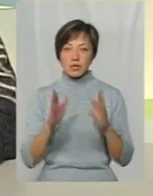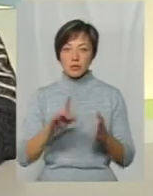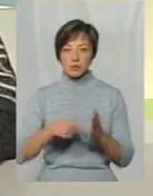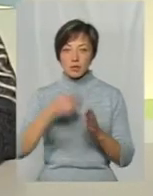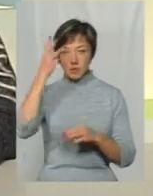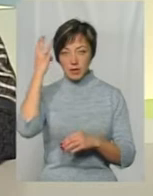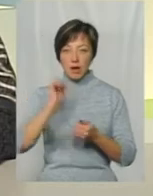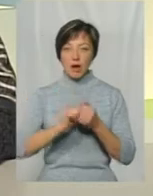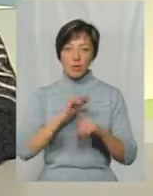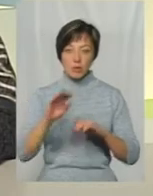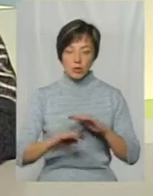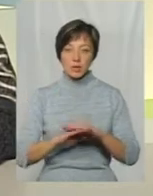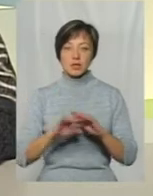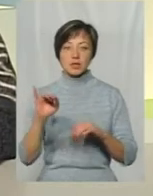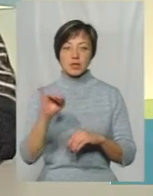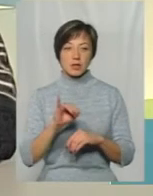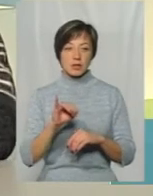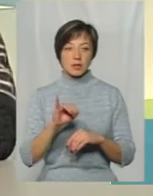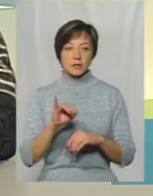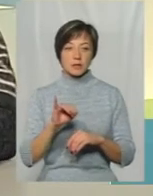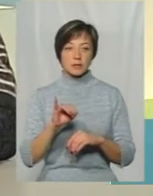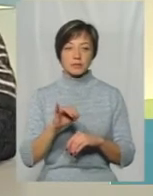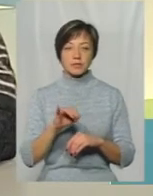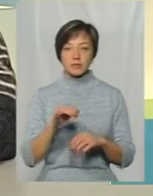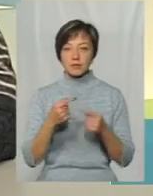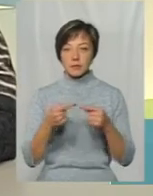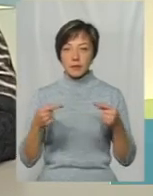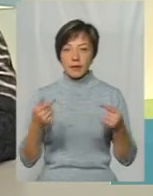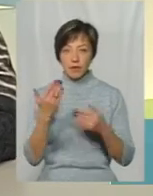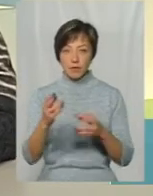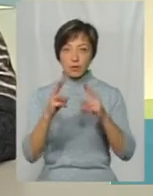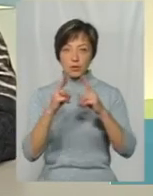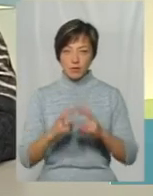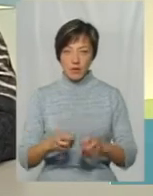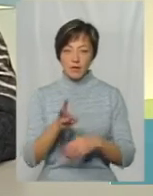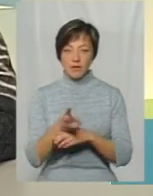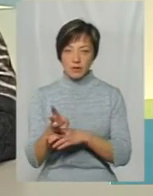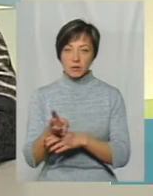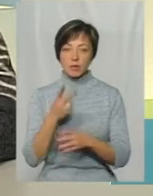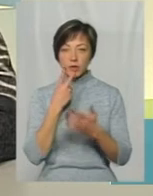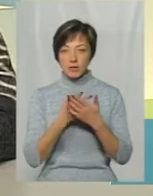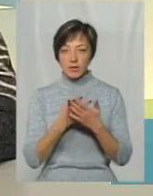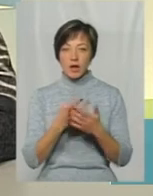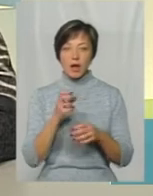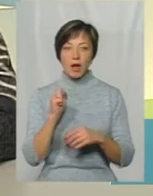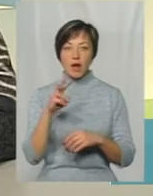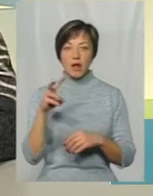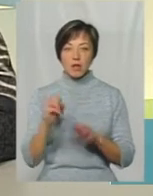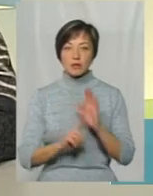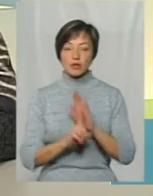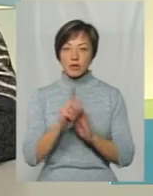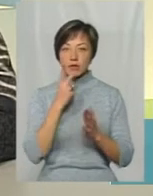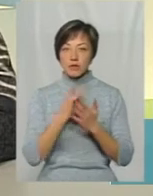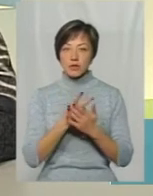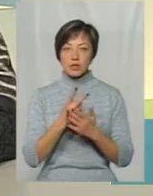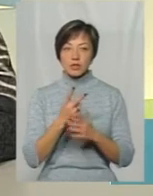Хмельницькому, це і Кам'янець, Подільський Тобто ви проаналізували те відео, яке вільного? Так, передавилися те відео, однак ми спочатку дивилися